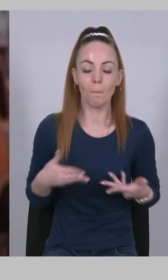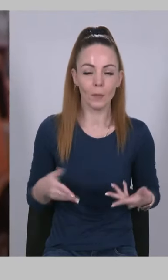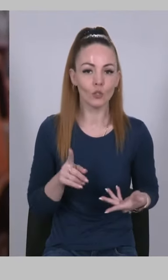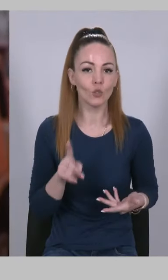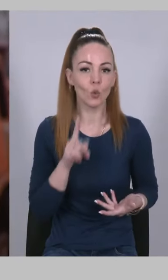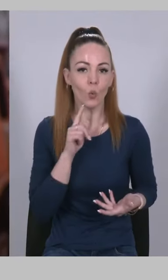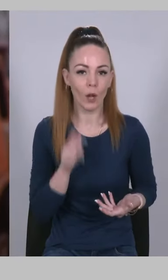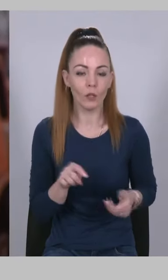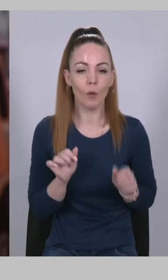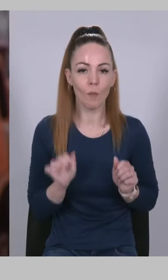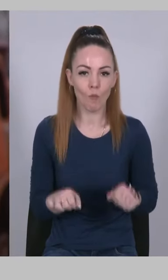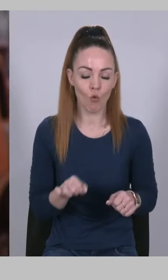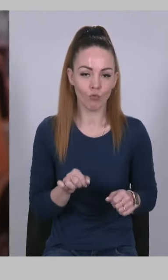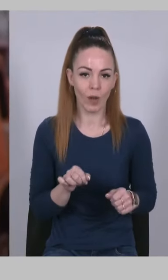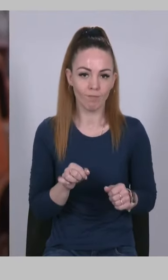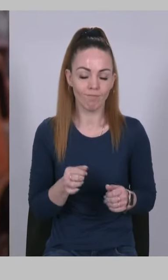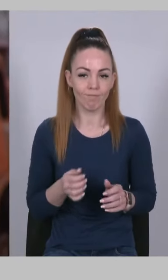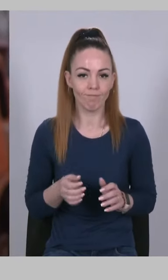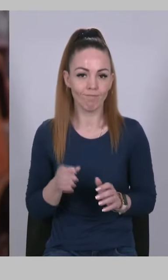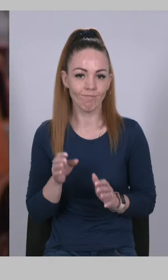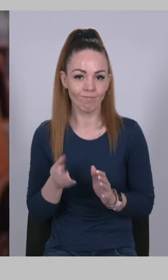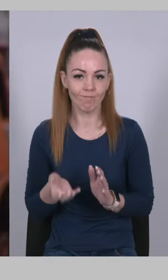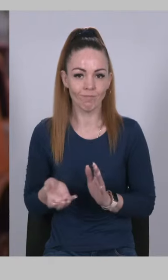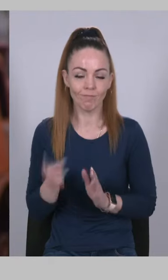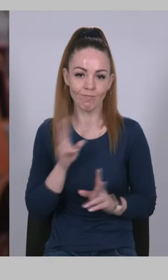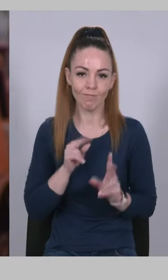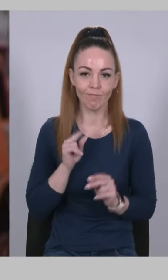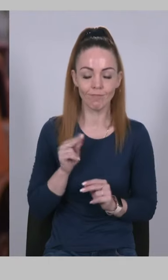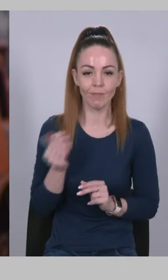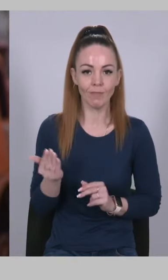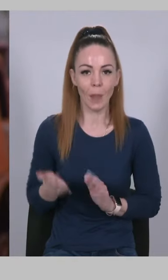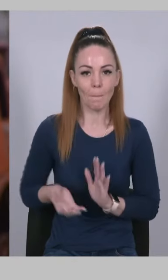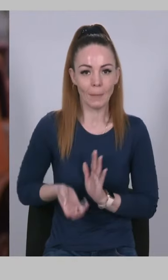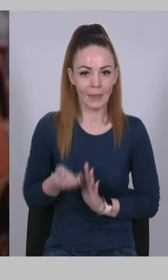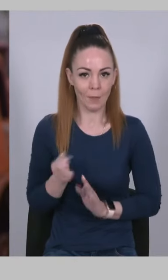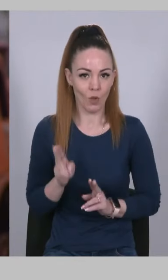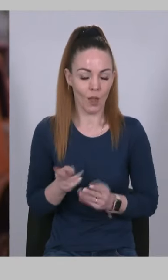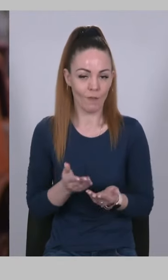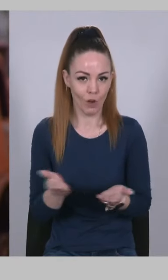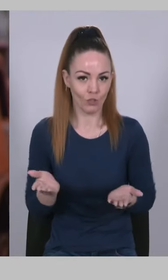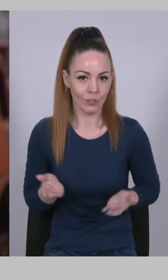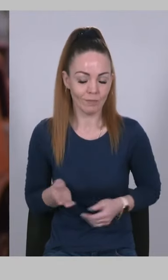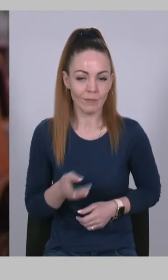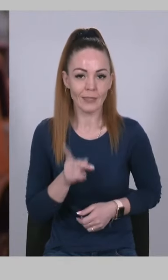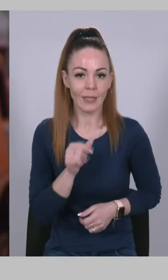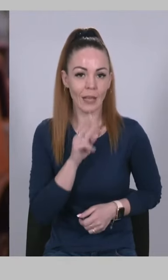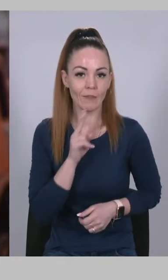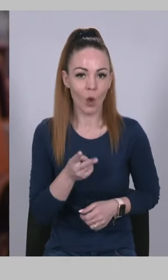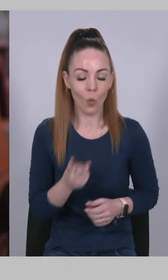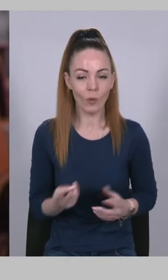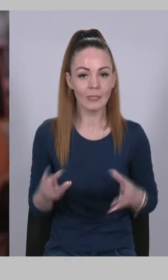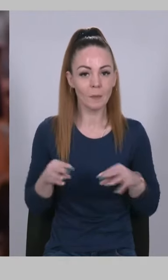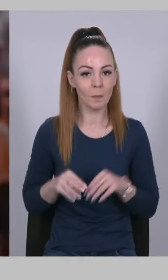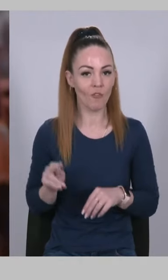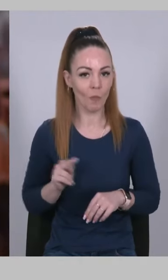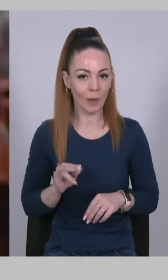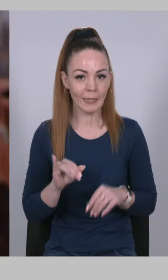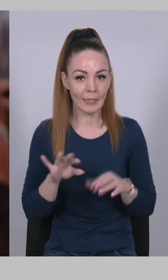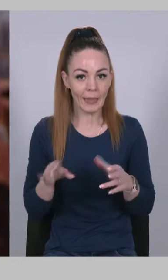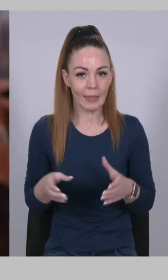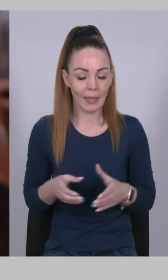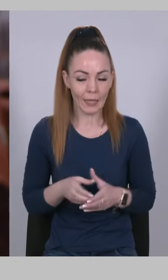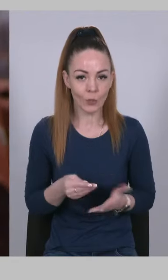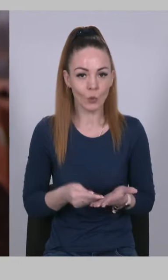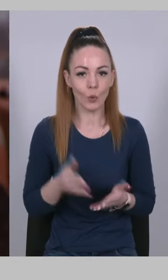що Україна може спиратися на таку підтримку, як ваша За два роки у співпраці та єдності з вами, дорогі друзі, та